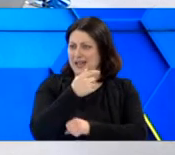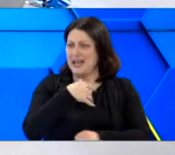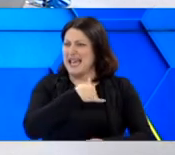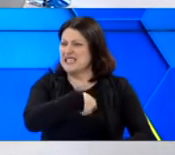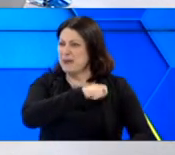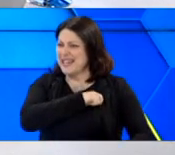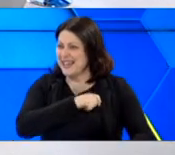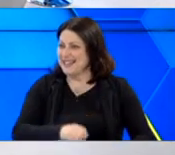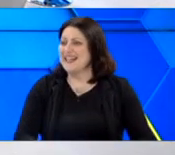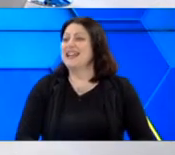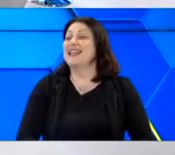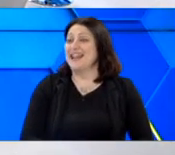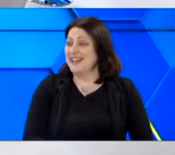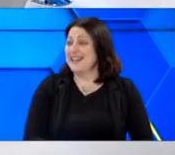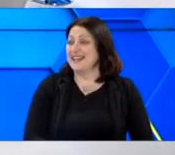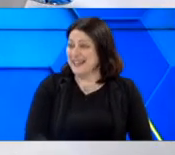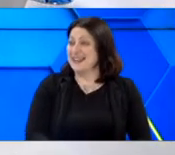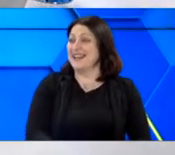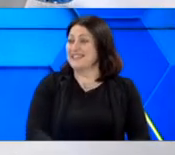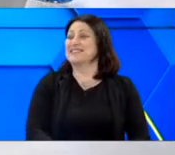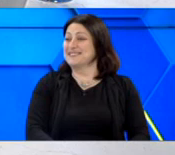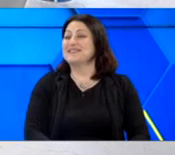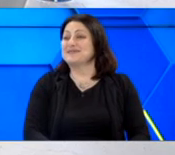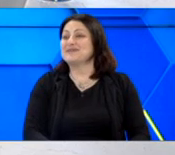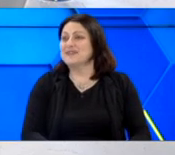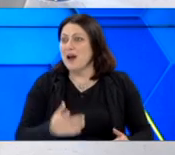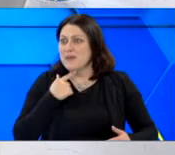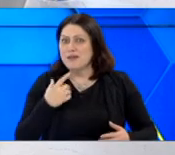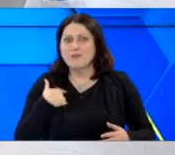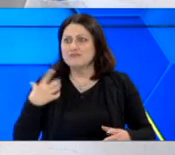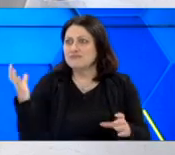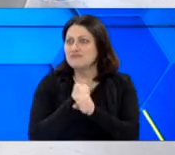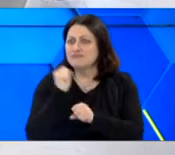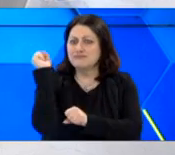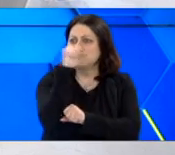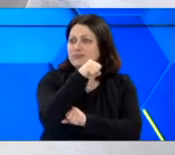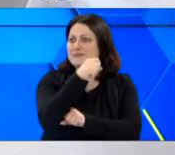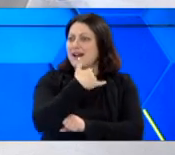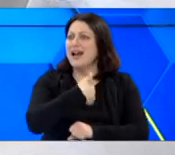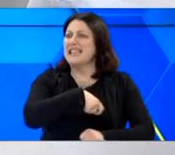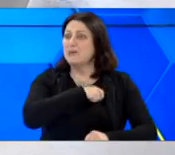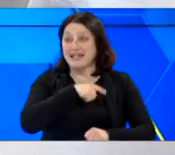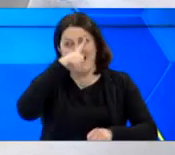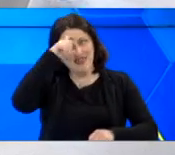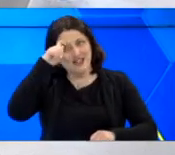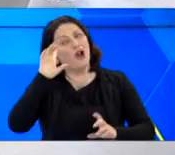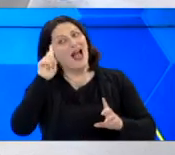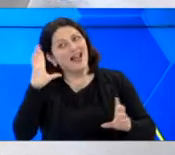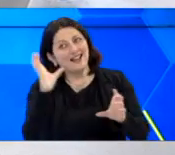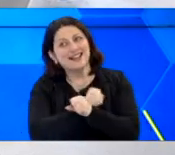Και χώρες που παραδοσιακά έχουν υψηλό επίπεδο. Κερδίσαμε την Ισπανία στην πρεμιέρα, έστω και δύσκολα μεγάλη νίκη.